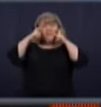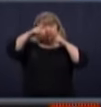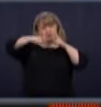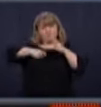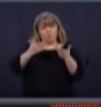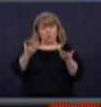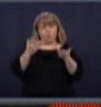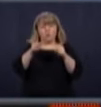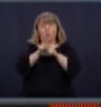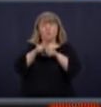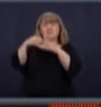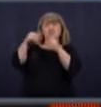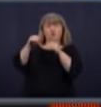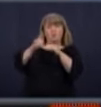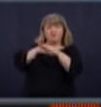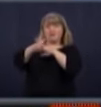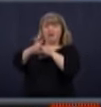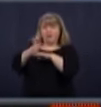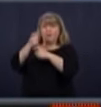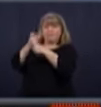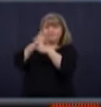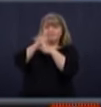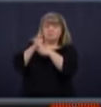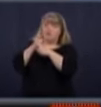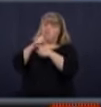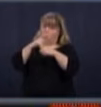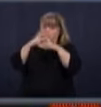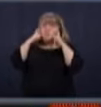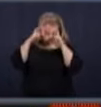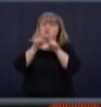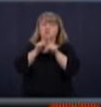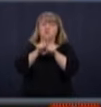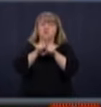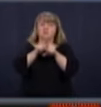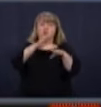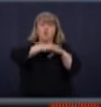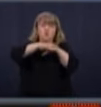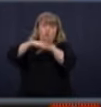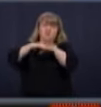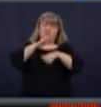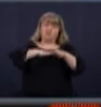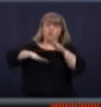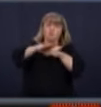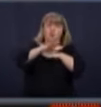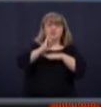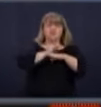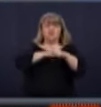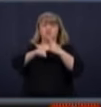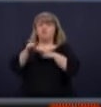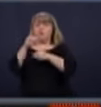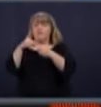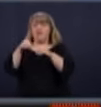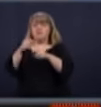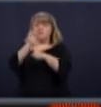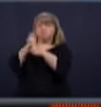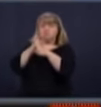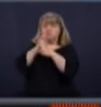Donc, on recommande très fortement à tout le monde dans les commerces de porter le masque.